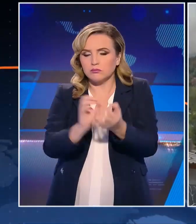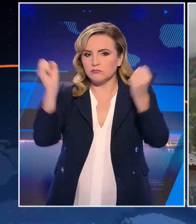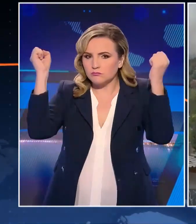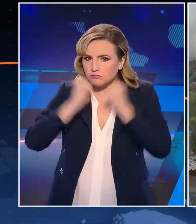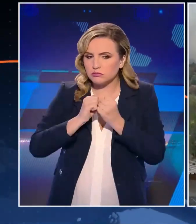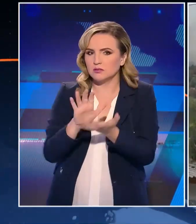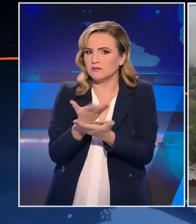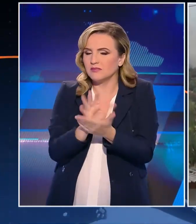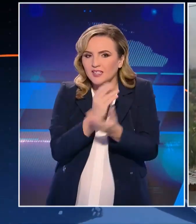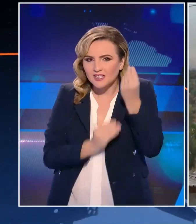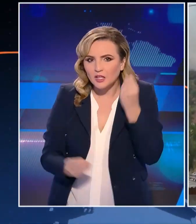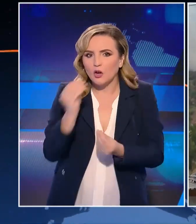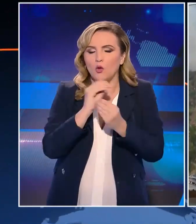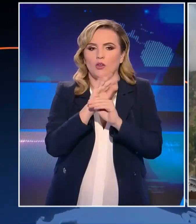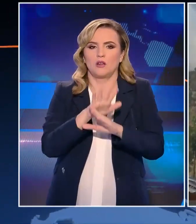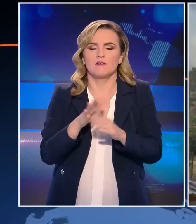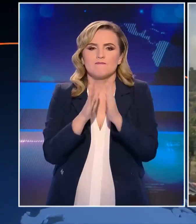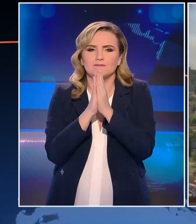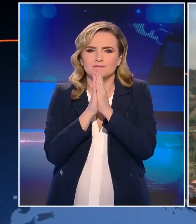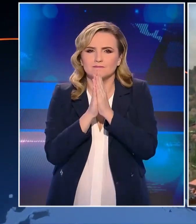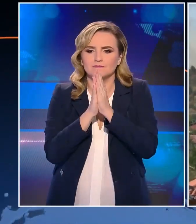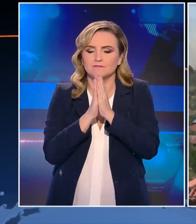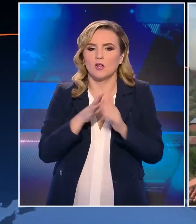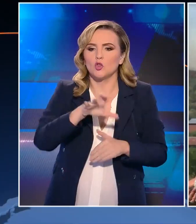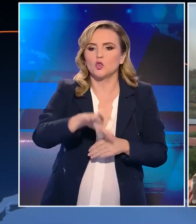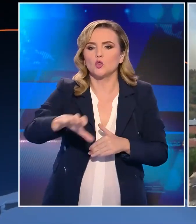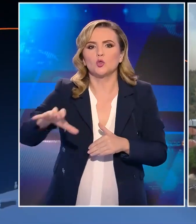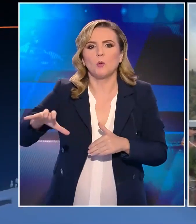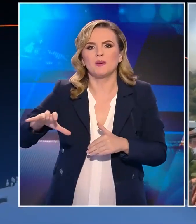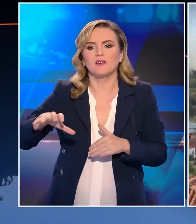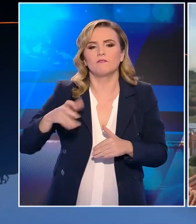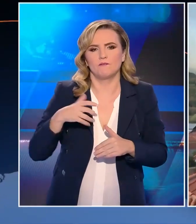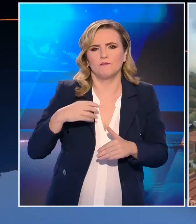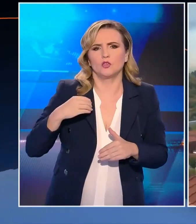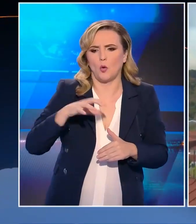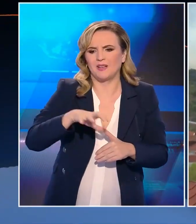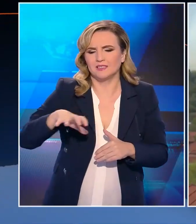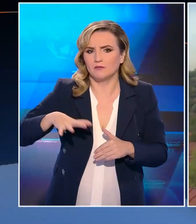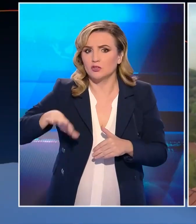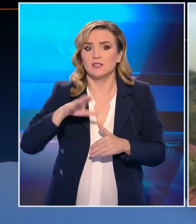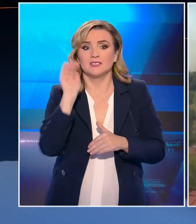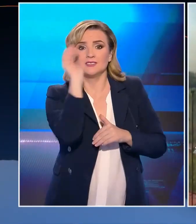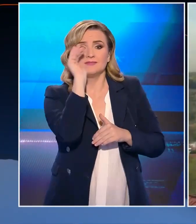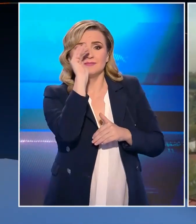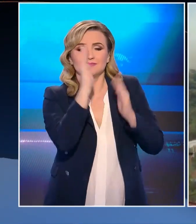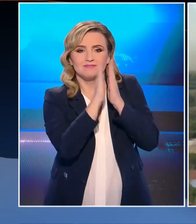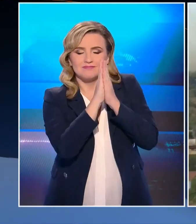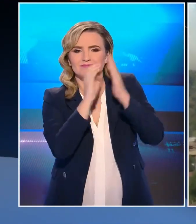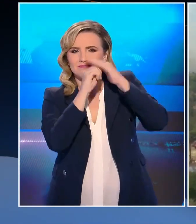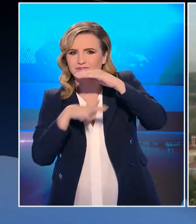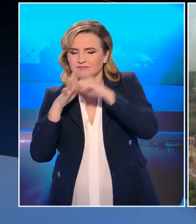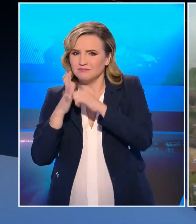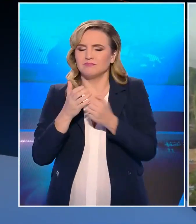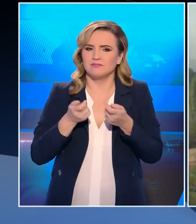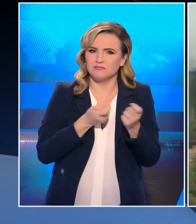θα είναι ανεξέλεκτη. Κάνουν έκκληση οι τοπικοί φορείς να στείλουν και άλλα μέσα, και επίκαιρες δυνάμεις και ένα